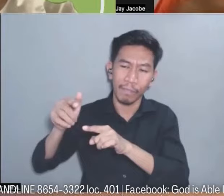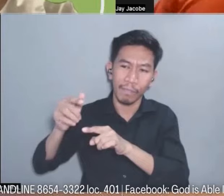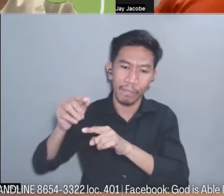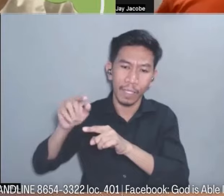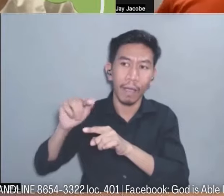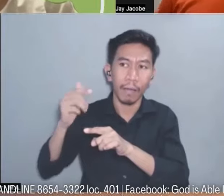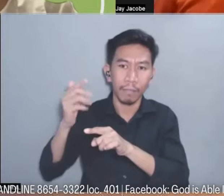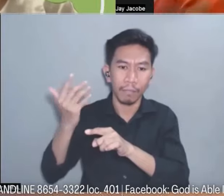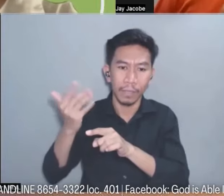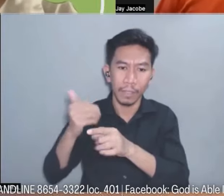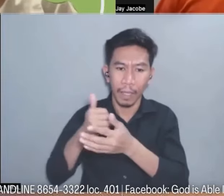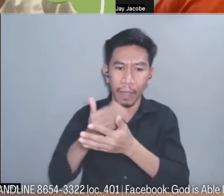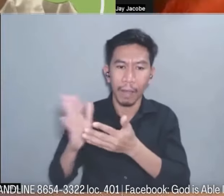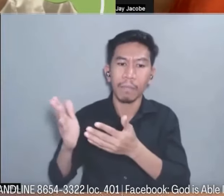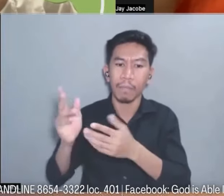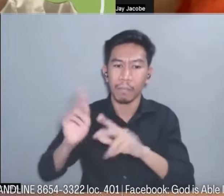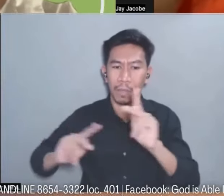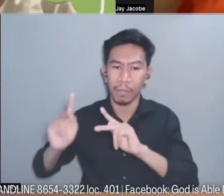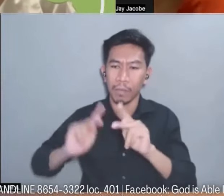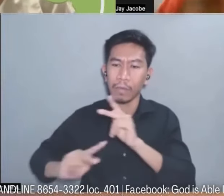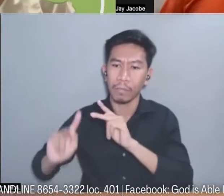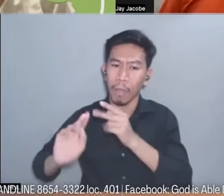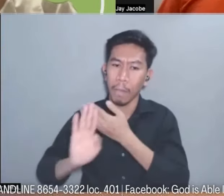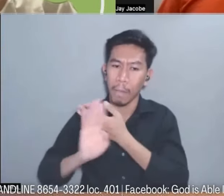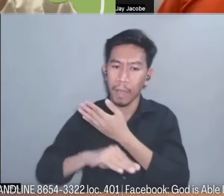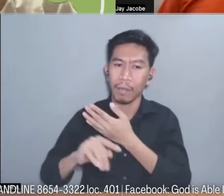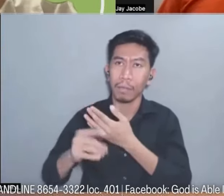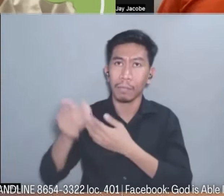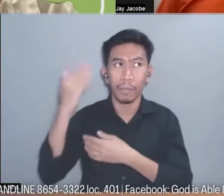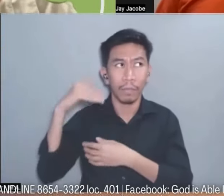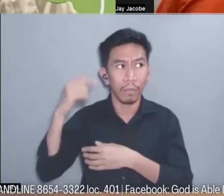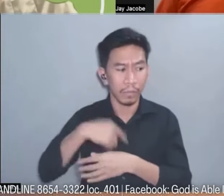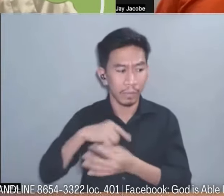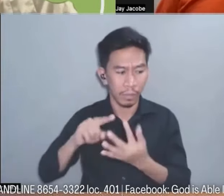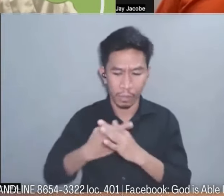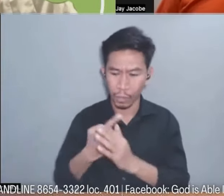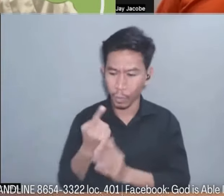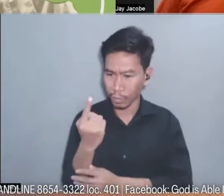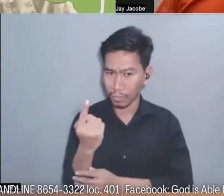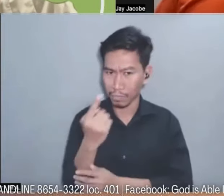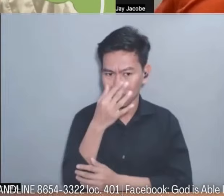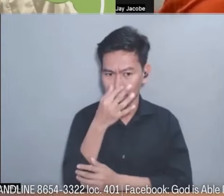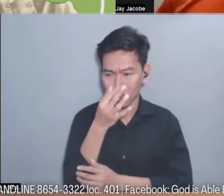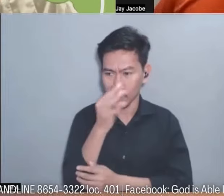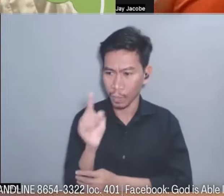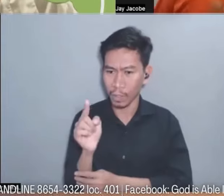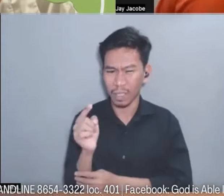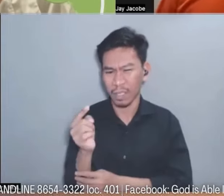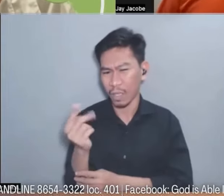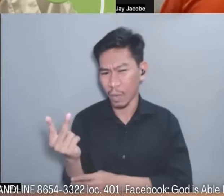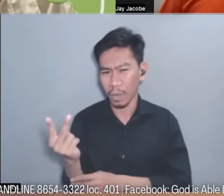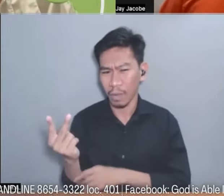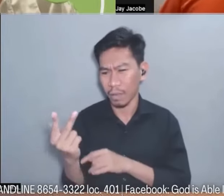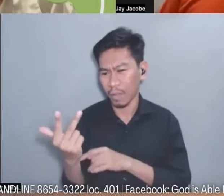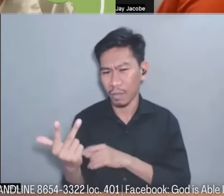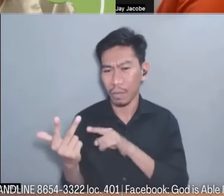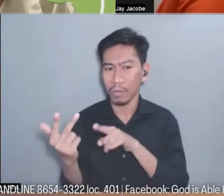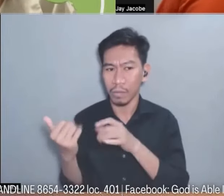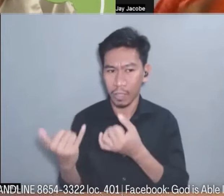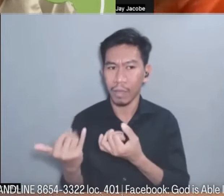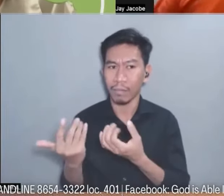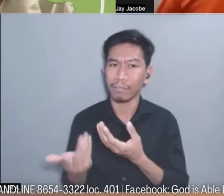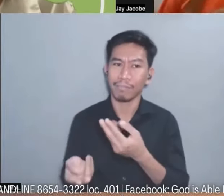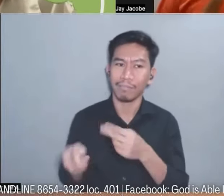maraming bumalik na po yung dami dati nagdagumpisa ko dalawa tatlo lang po ang mga atin pero ngayon more than 30 na po kami